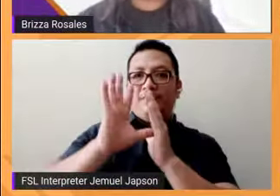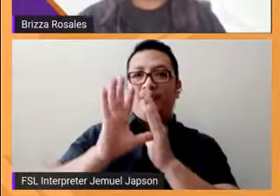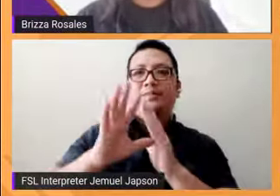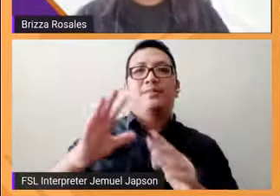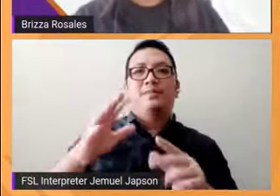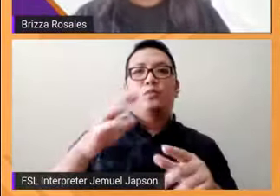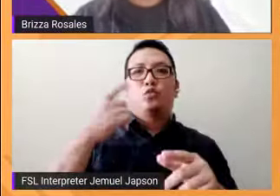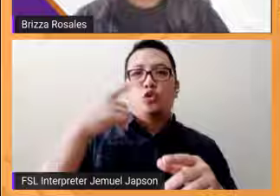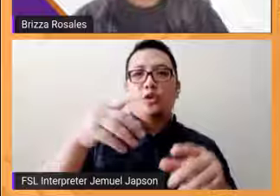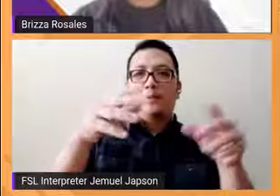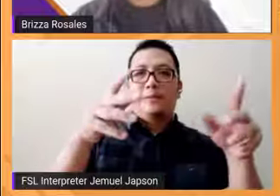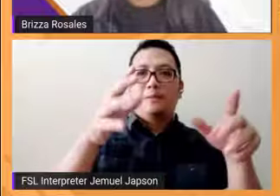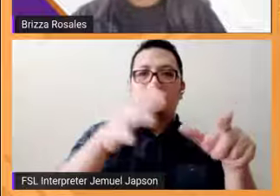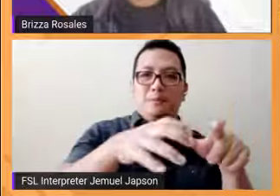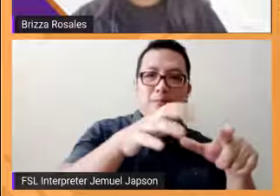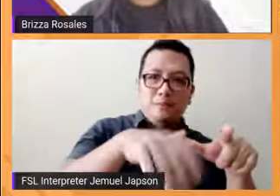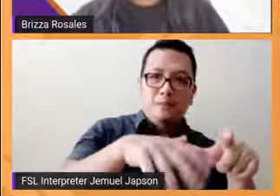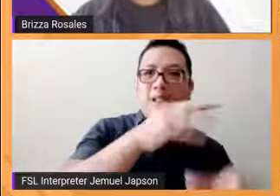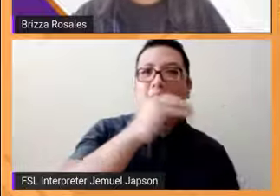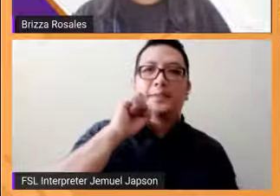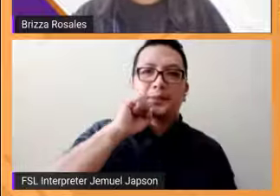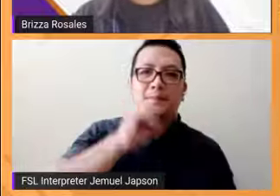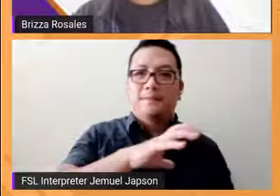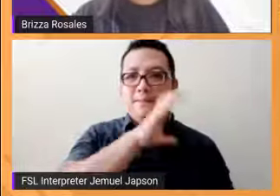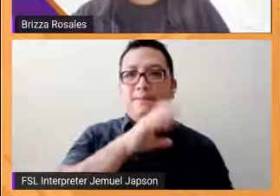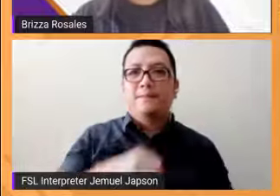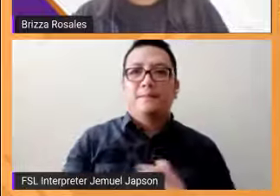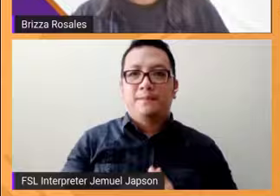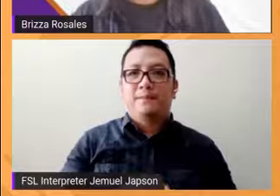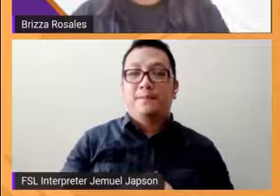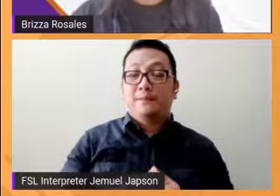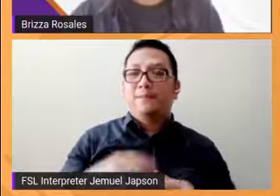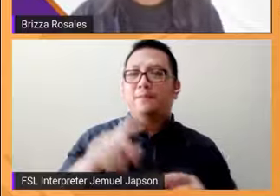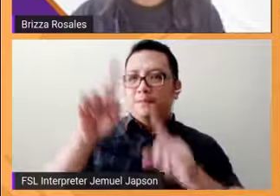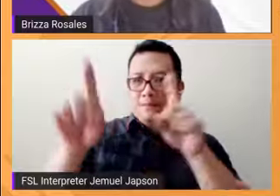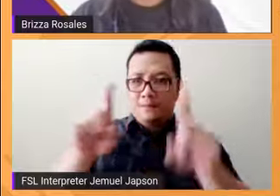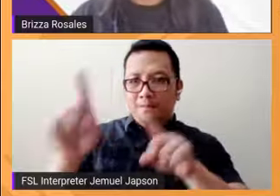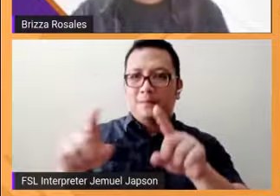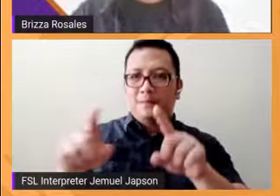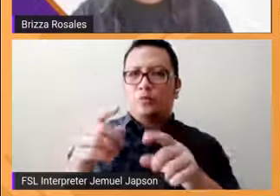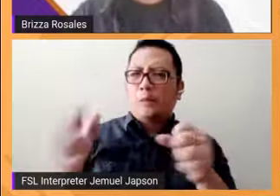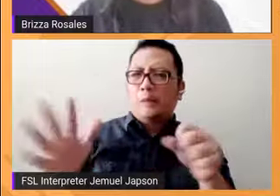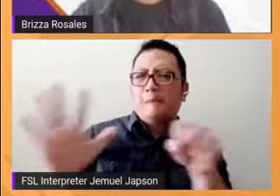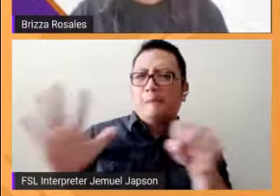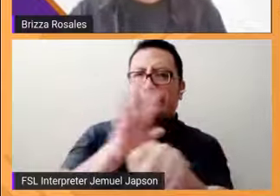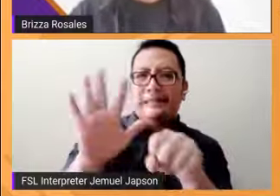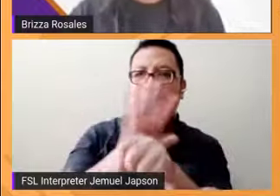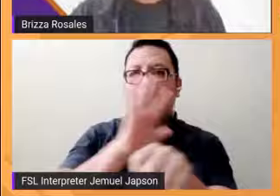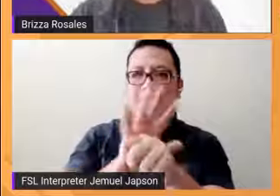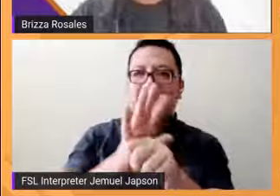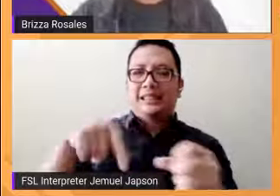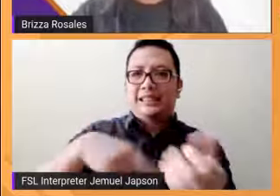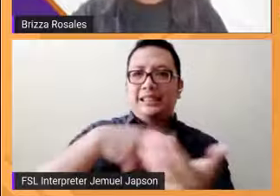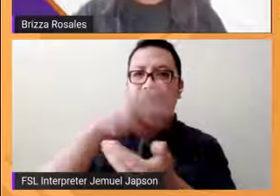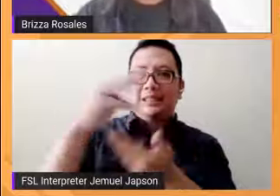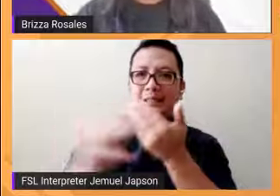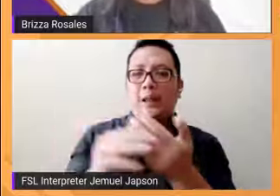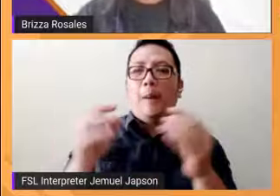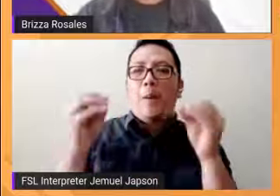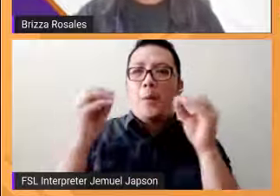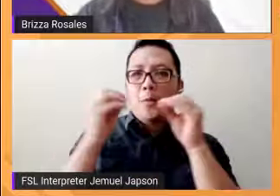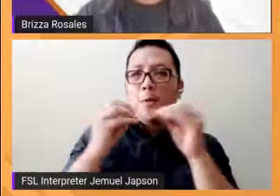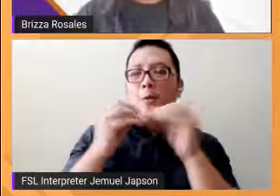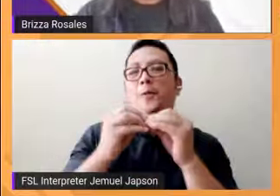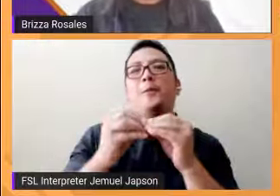konting katanungan po para siksikliglig umaapaw naman po ang ating programa at mas maihanda natin ang